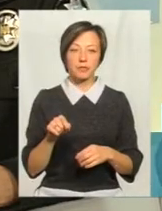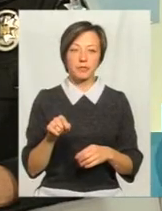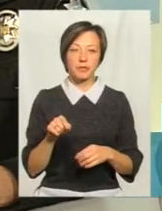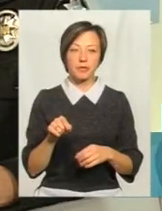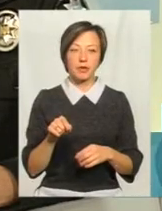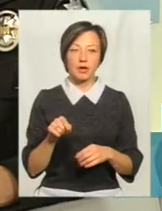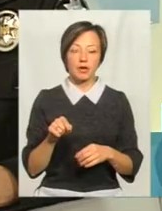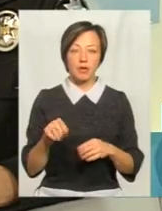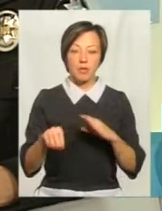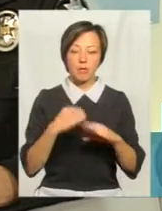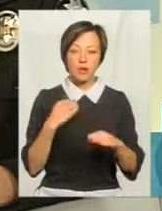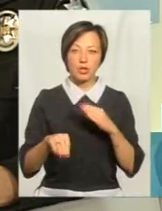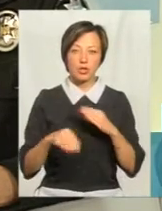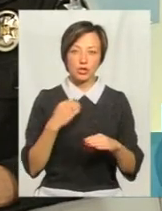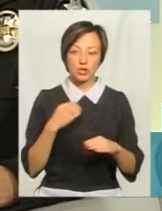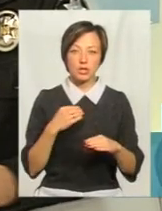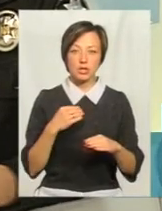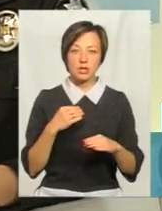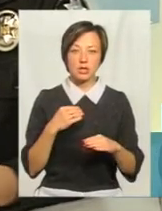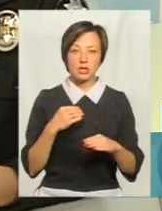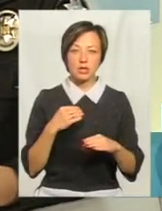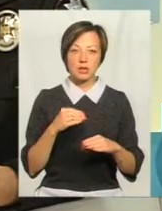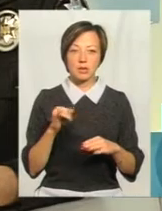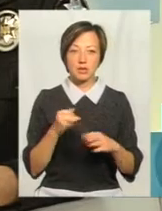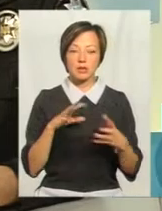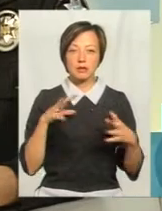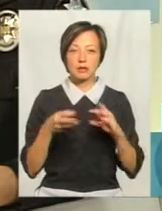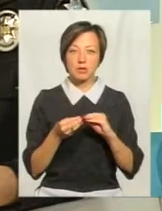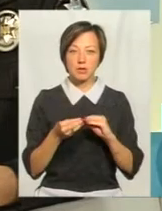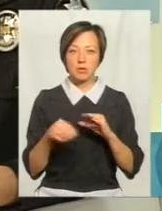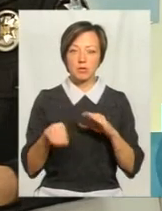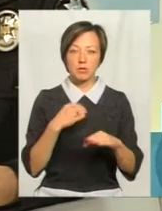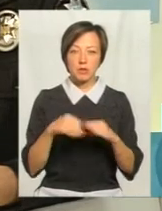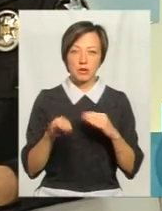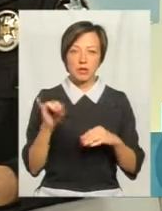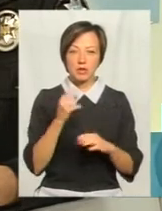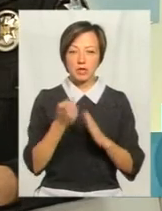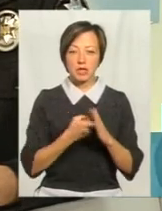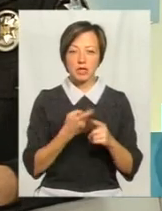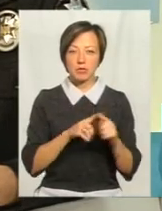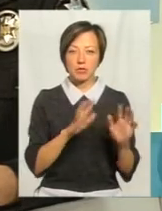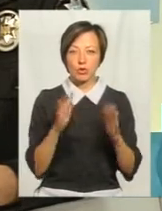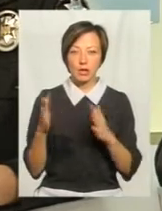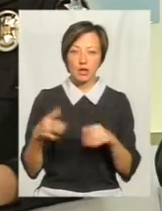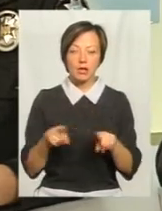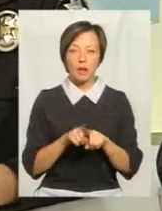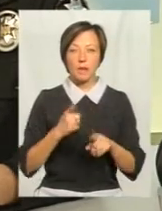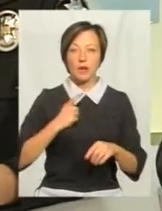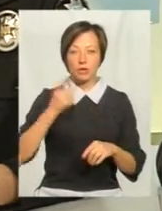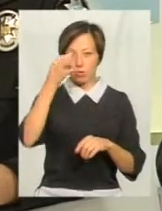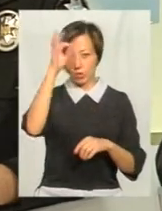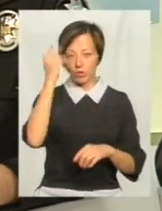месенджері, значить, Телеграм, ми спільно з ними переписуємося і знаємо ці всі події. Бо так, як патрульні